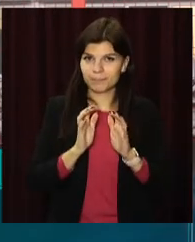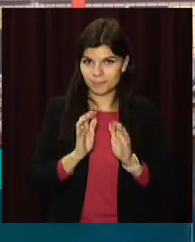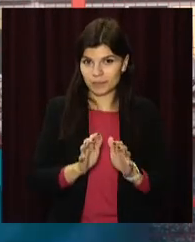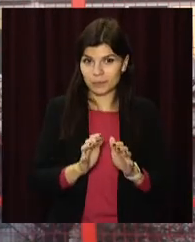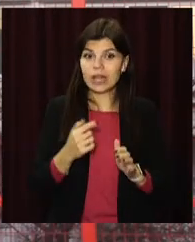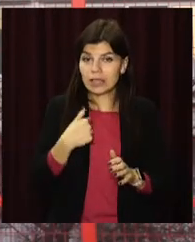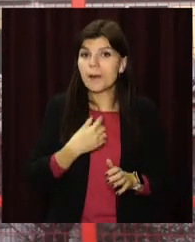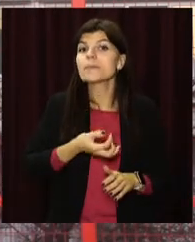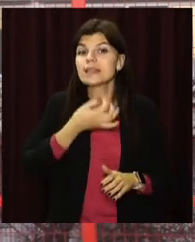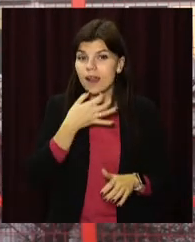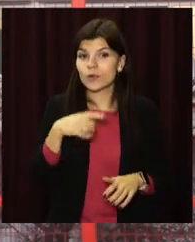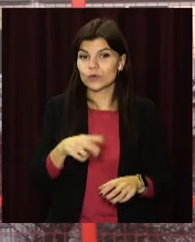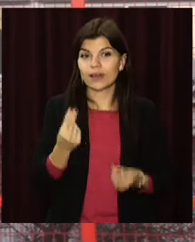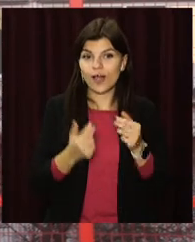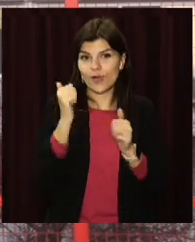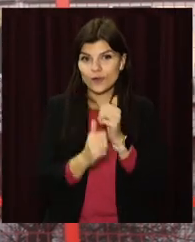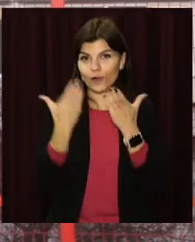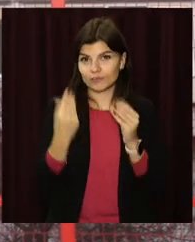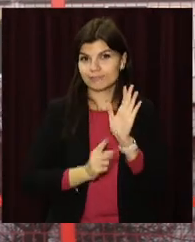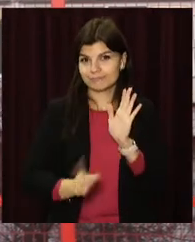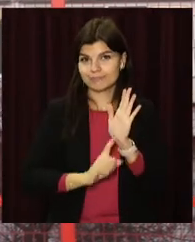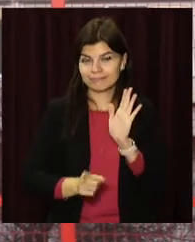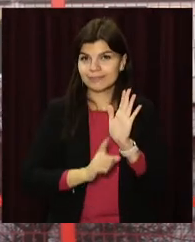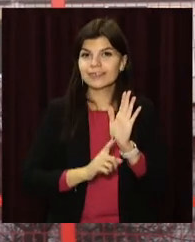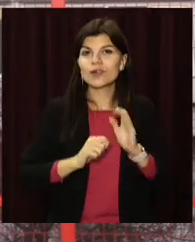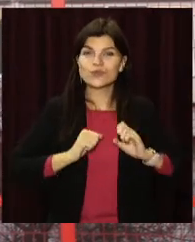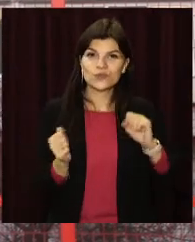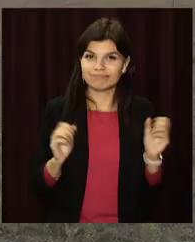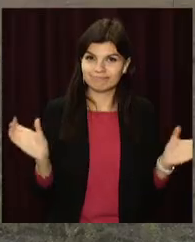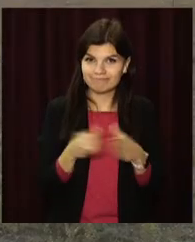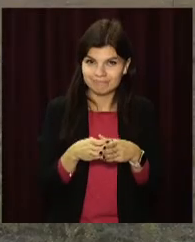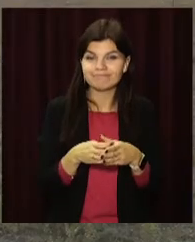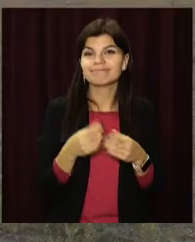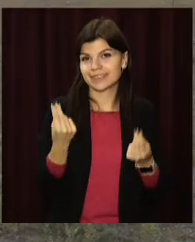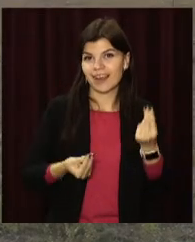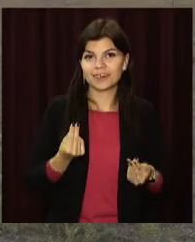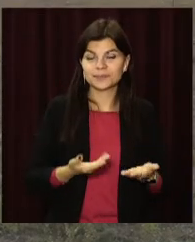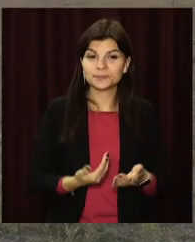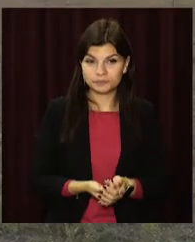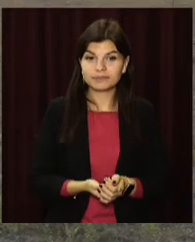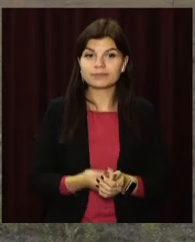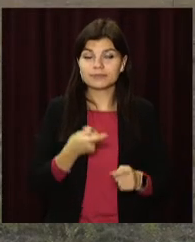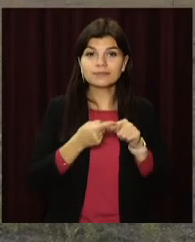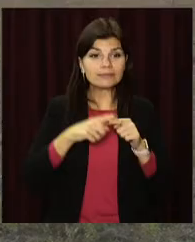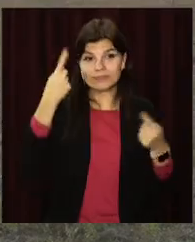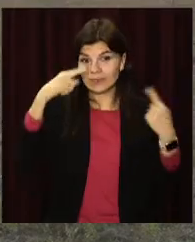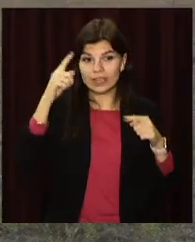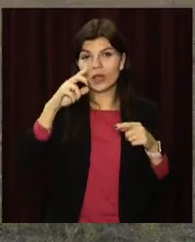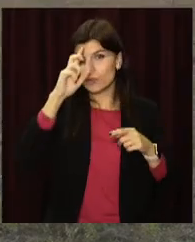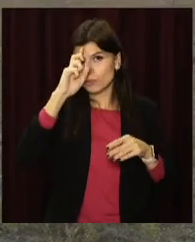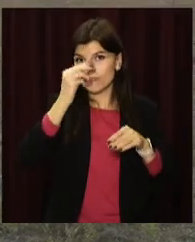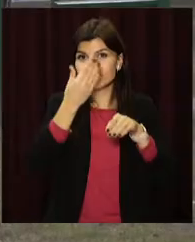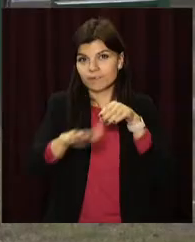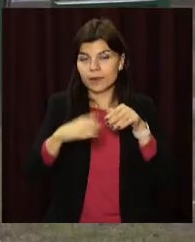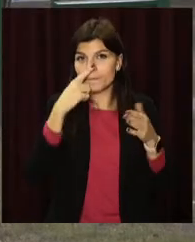Нам нравится, ми граємо щодня, ходимо, збираємося з друзями і граємо». Цьогоріч на реалізацію проєктів з міського бюджету